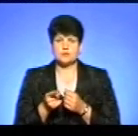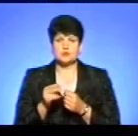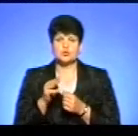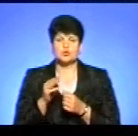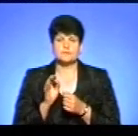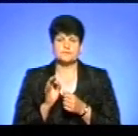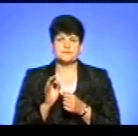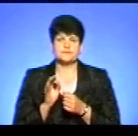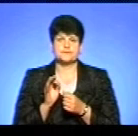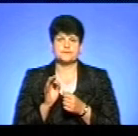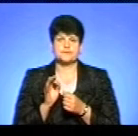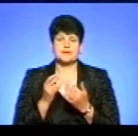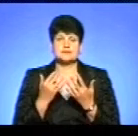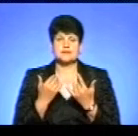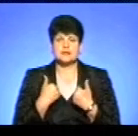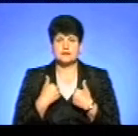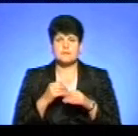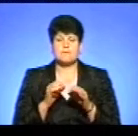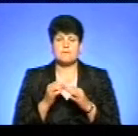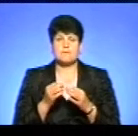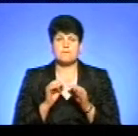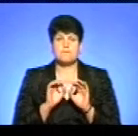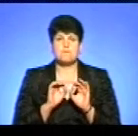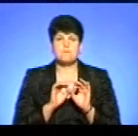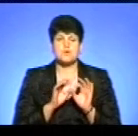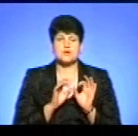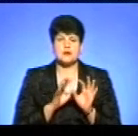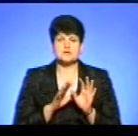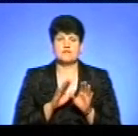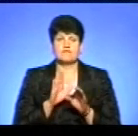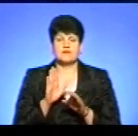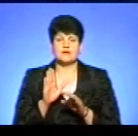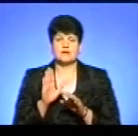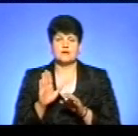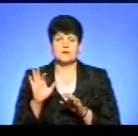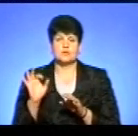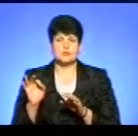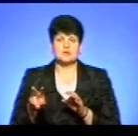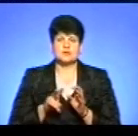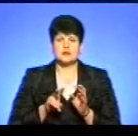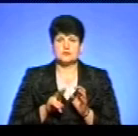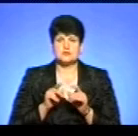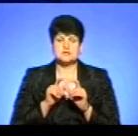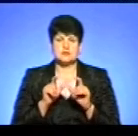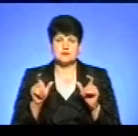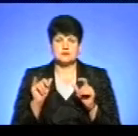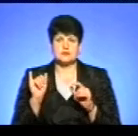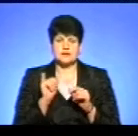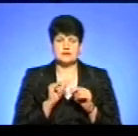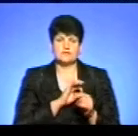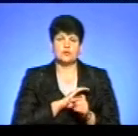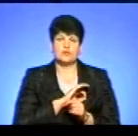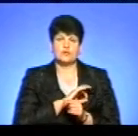то, наскільки нам пояснює і виконуюча обов'язки на той момент директора закладу, і безпосередньо